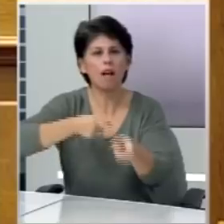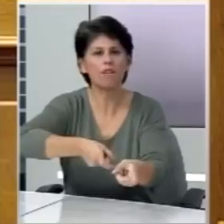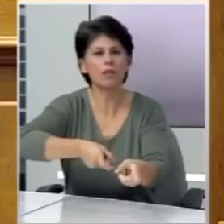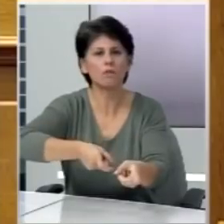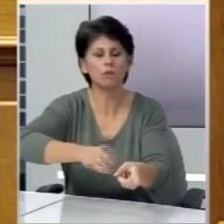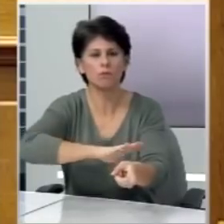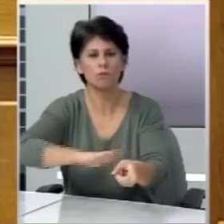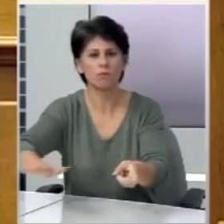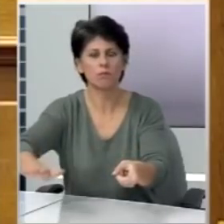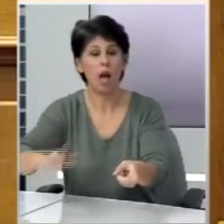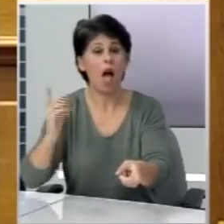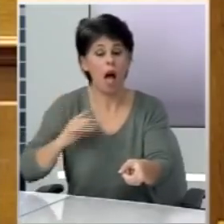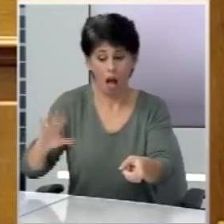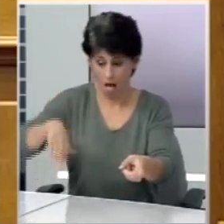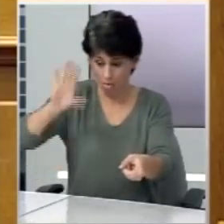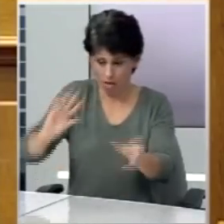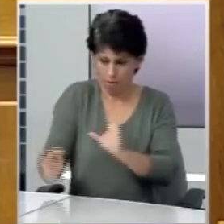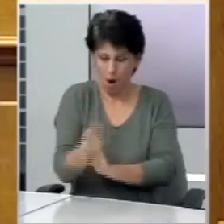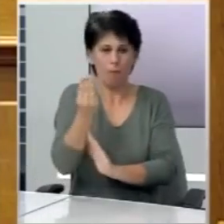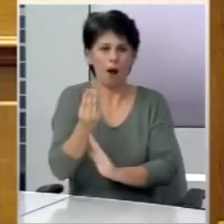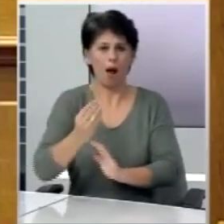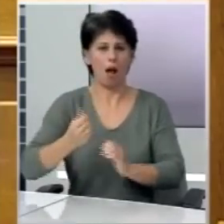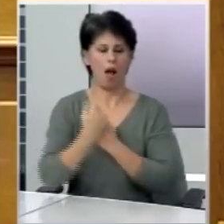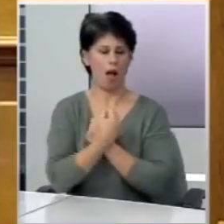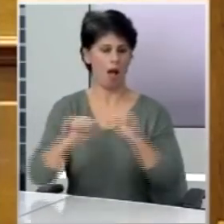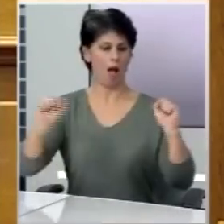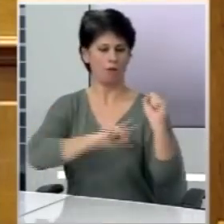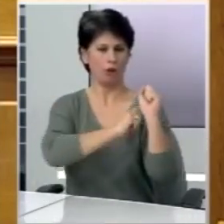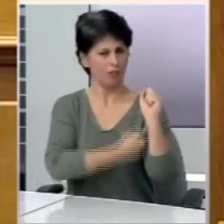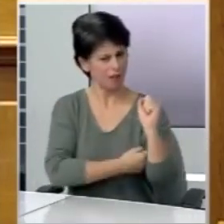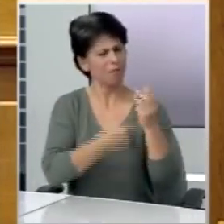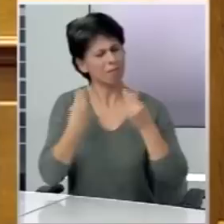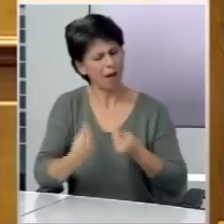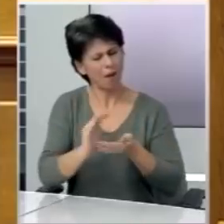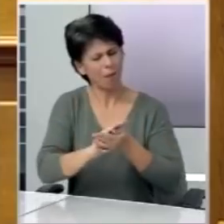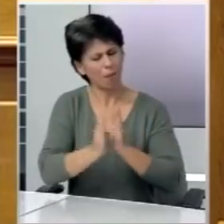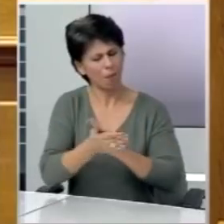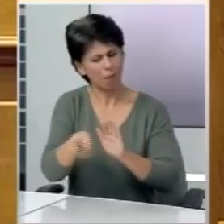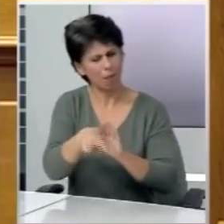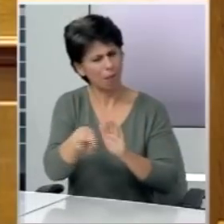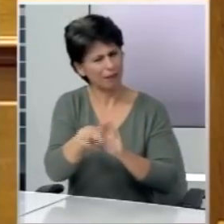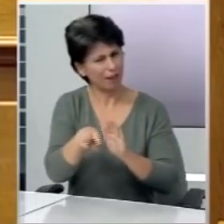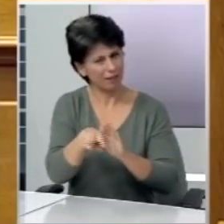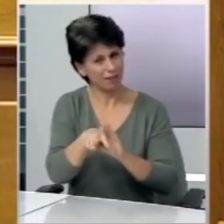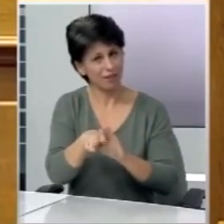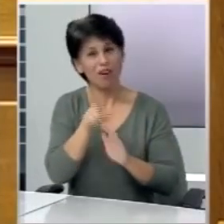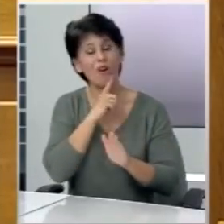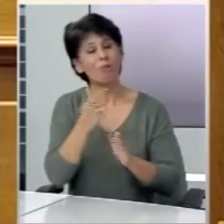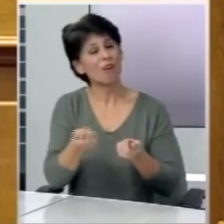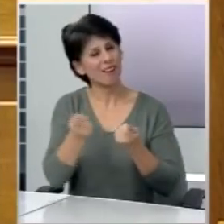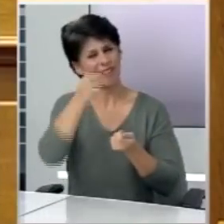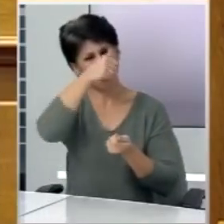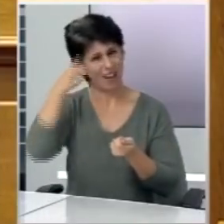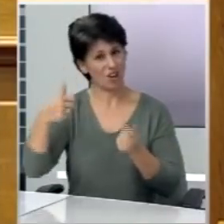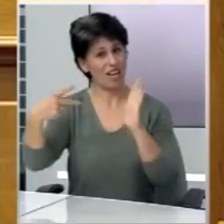δεν προκύψει μια αυτοδύναμη κυβέρνηση, μια χαρά μπορείτε να τα βρείτε μεταξύ σας. Όπως κάνατε και το καλοκαίρι του